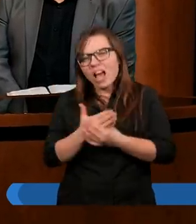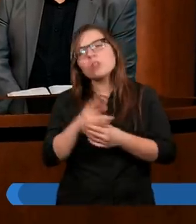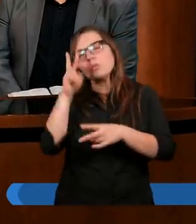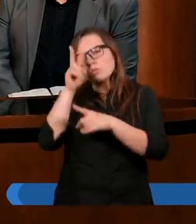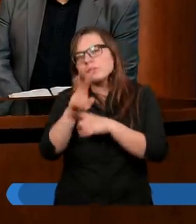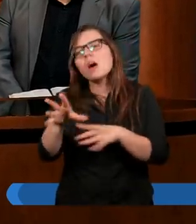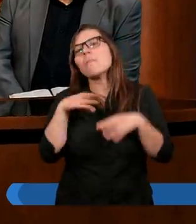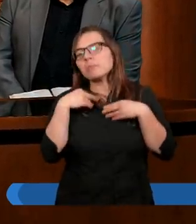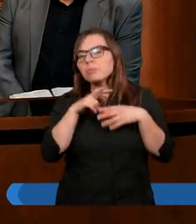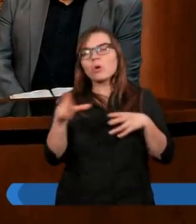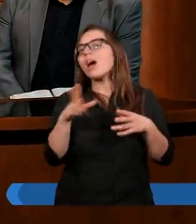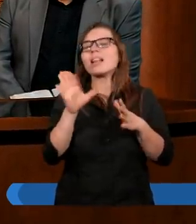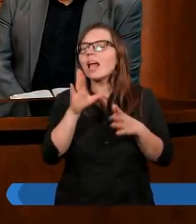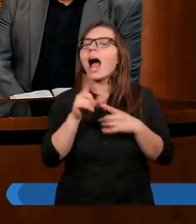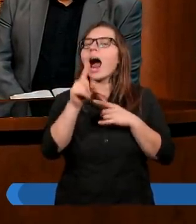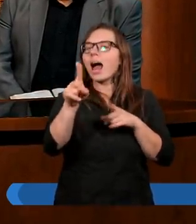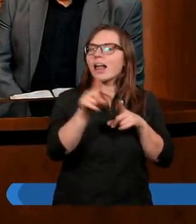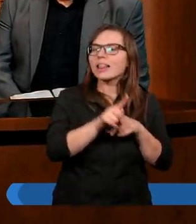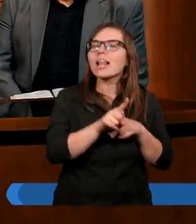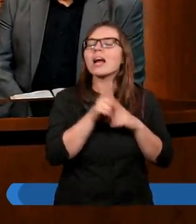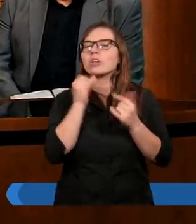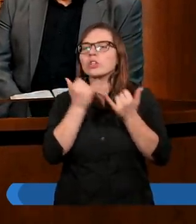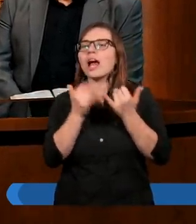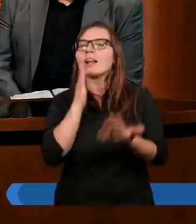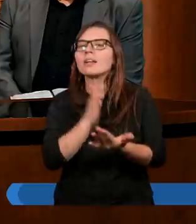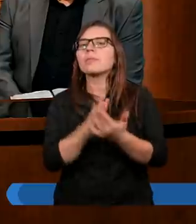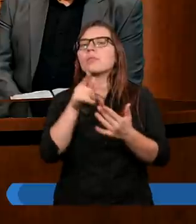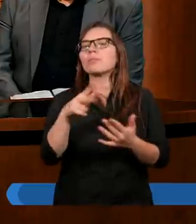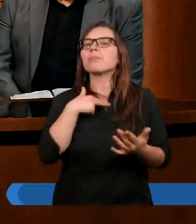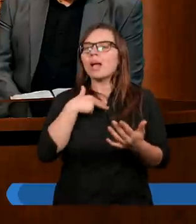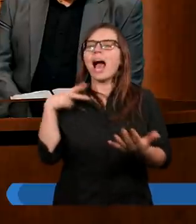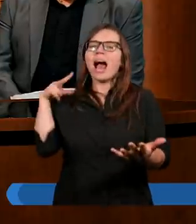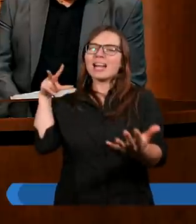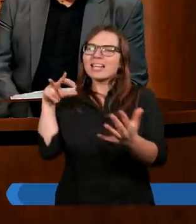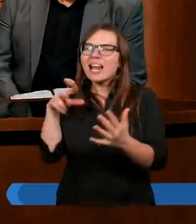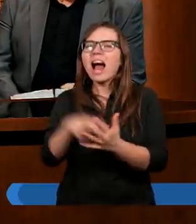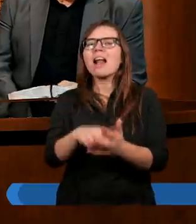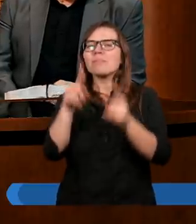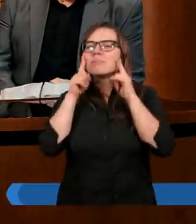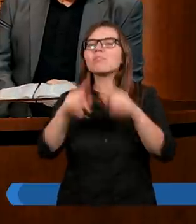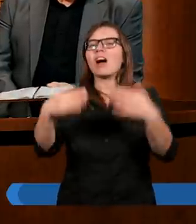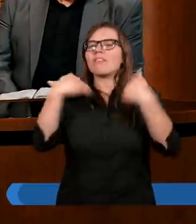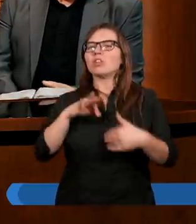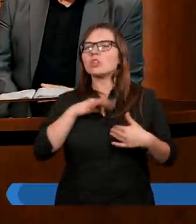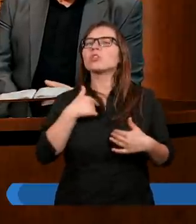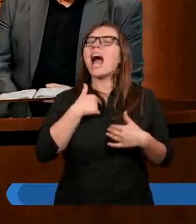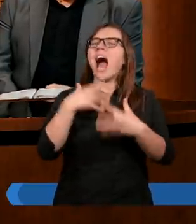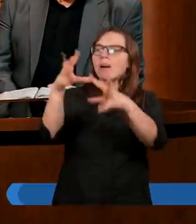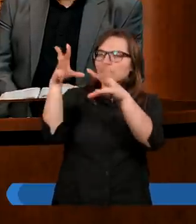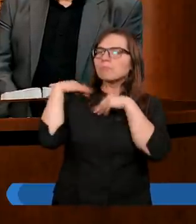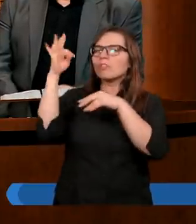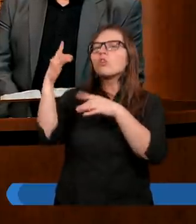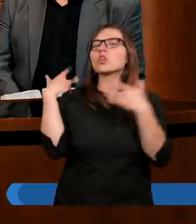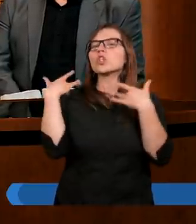on zrobił, czy przyjmuje, tylko jeżeli zaakceptuje ten fakt w swoim życiu, co on zrobił.